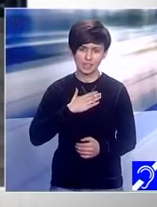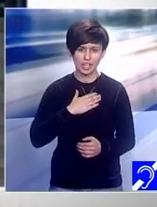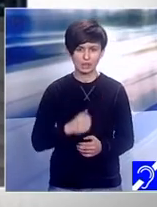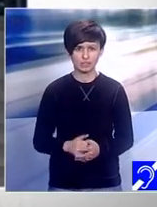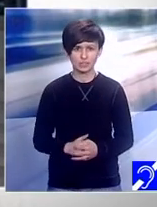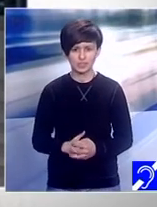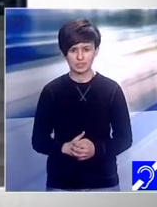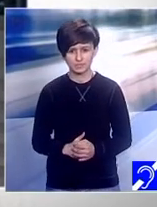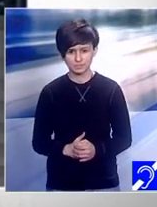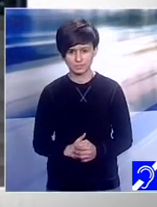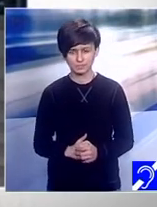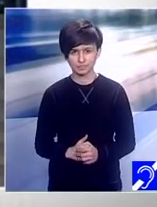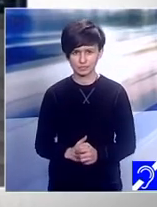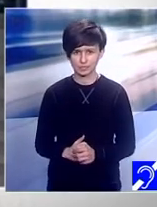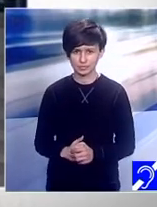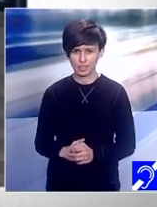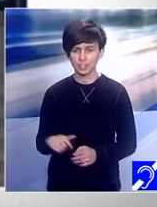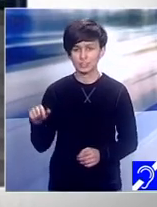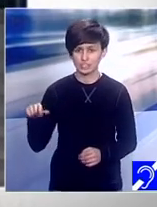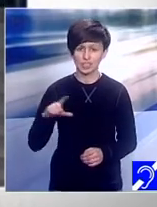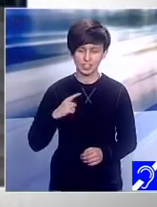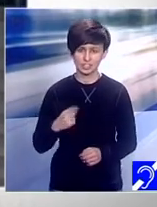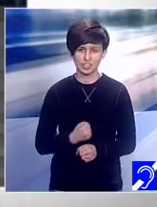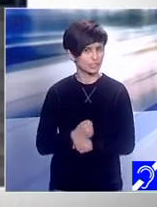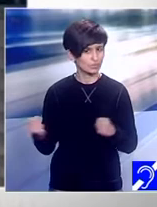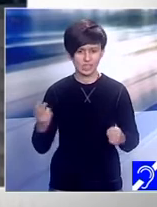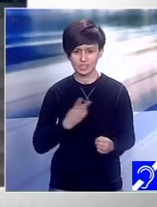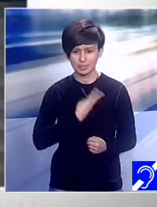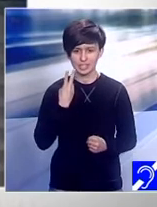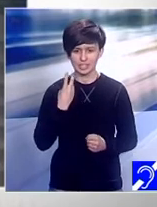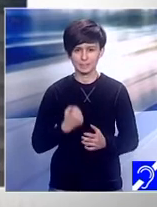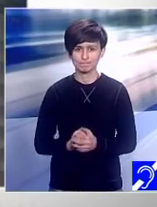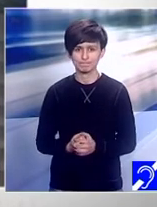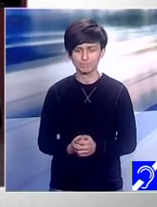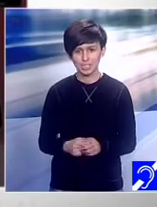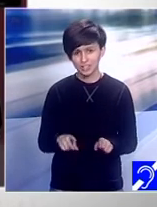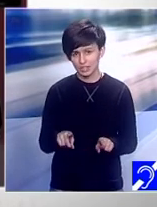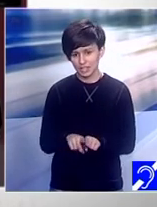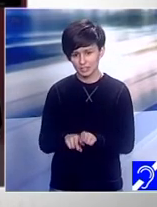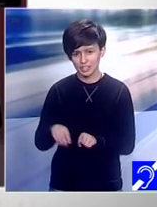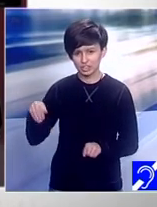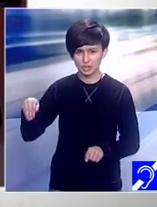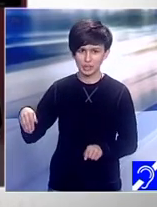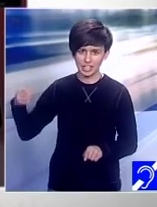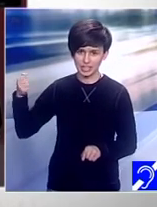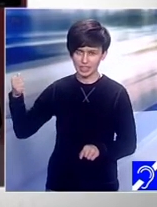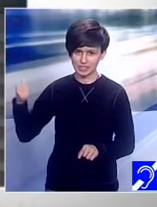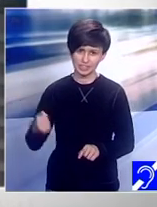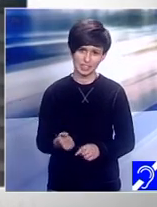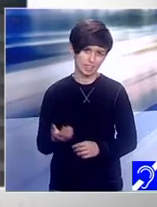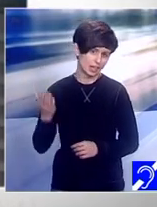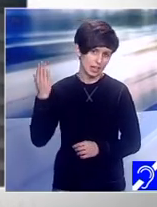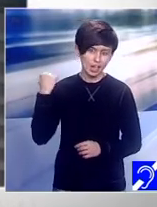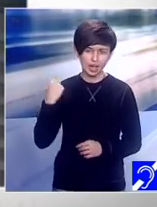care în mod evident e foarte mândră. Pe de altă parte și Mihai Arsenie, colegul nostru, a fost, trebuie să le spunem